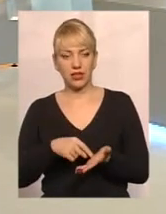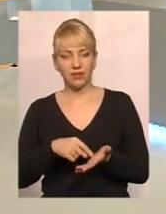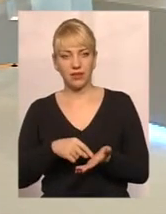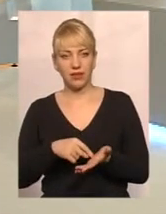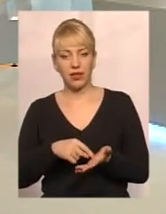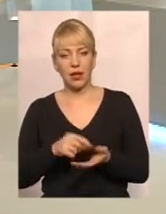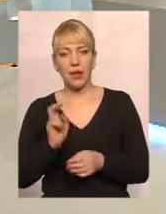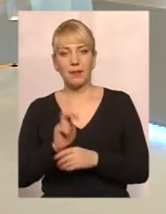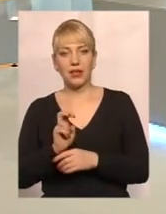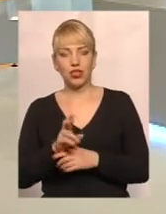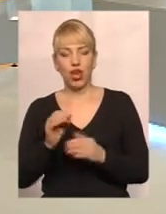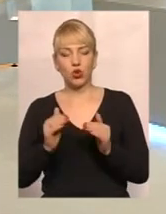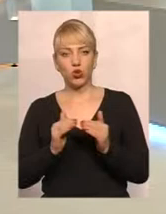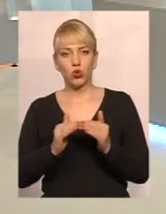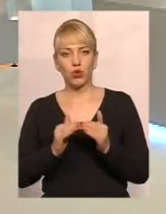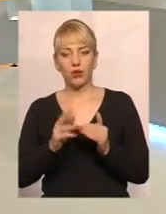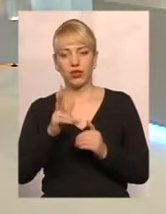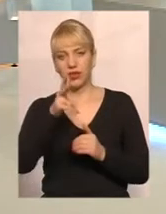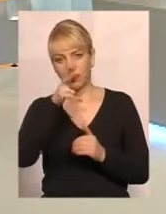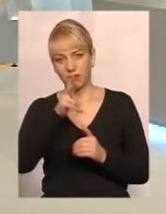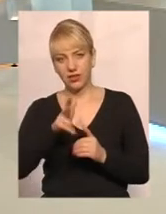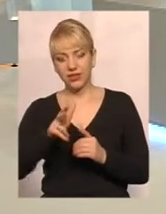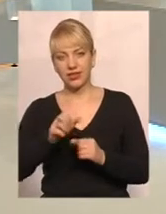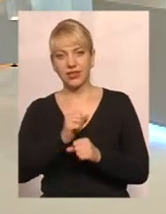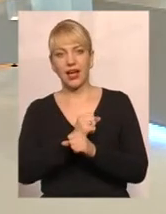приїжджає додому три місяці канікул,